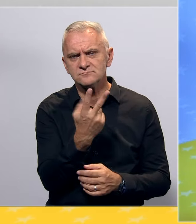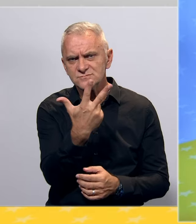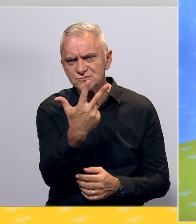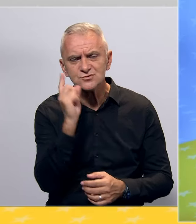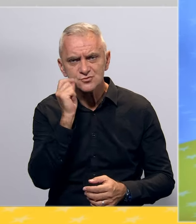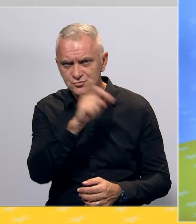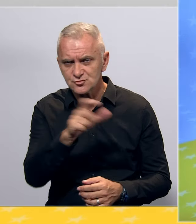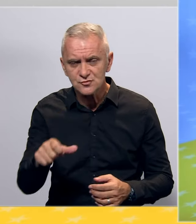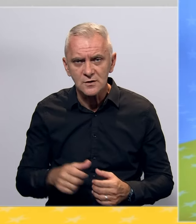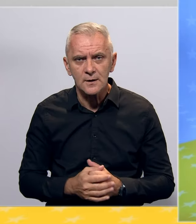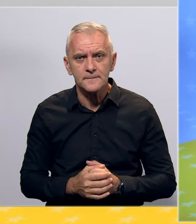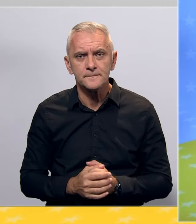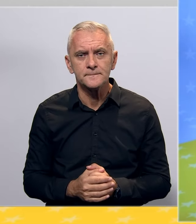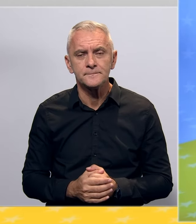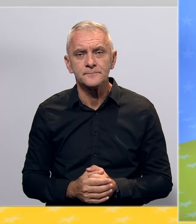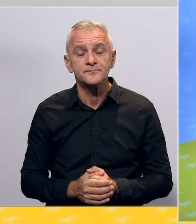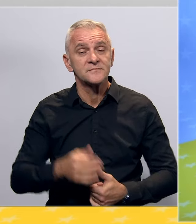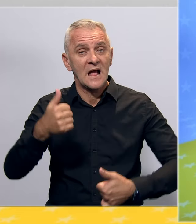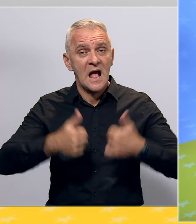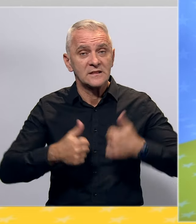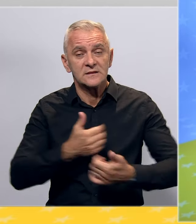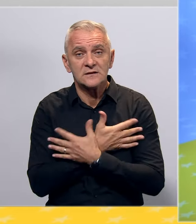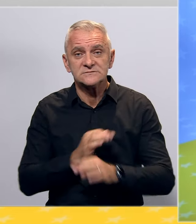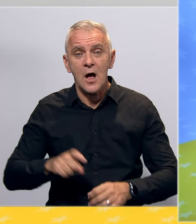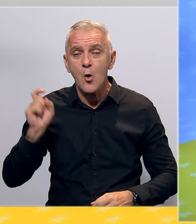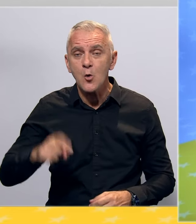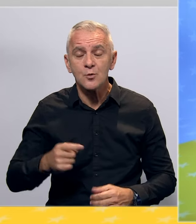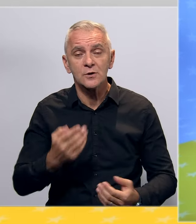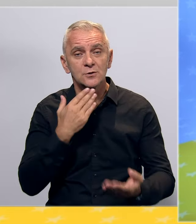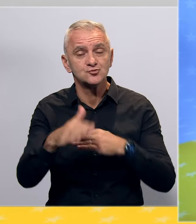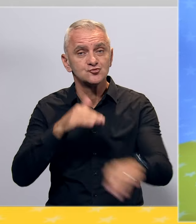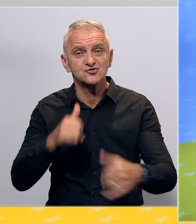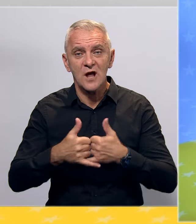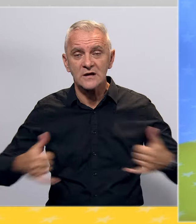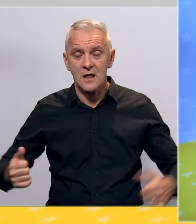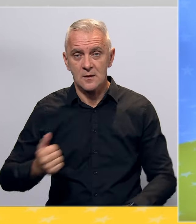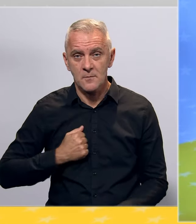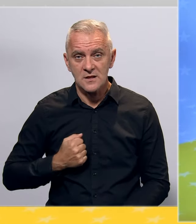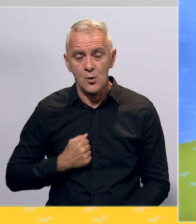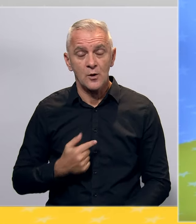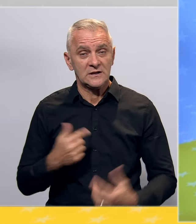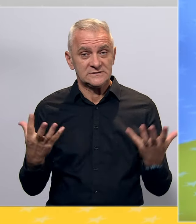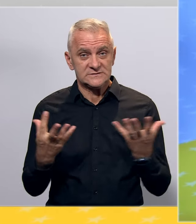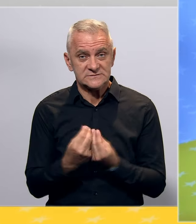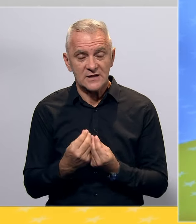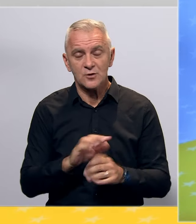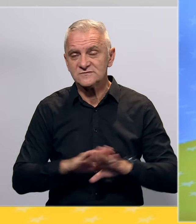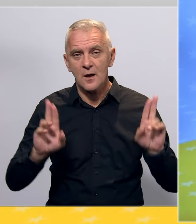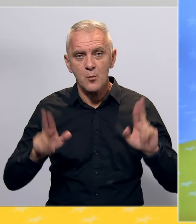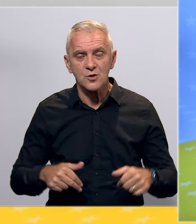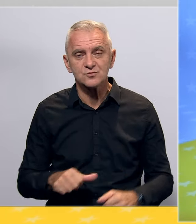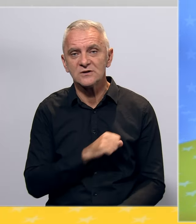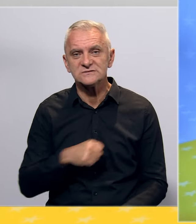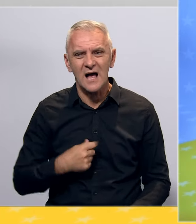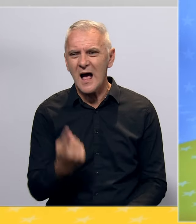Željku Čurkovića, kandidate za odbornika u Skupštini grada Banja Luke. Zajedno sve možemo, sami